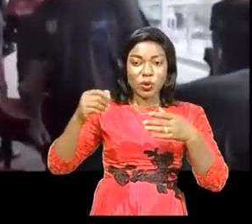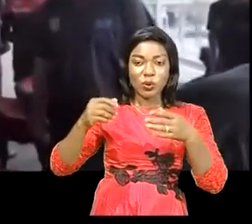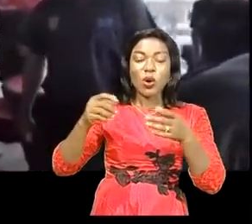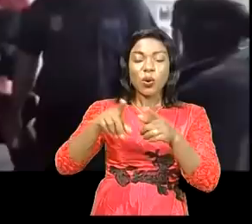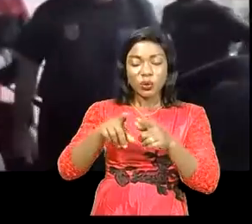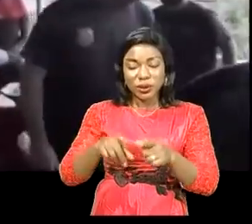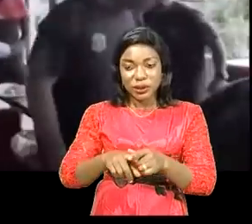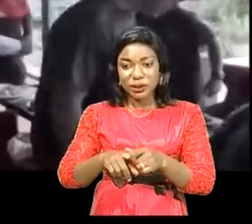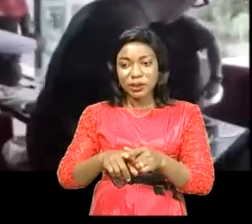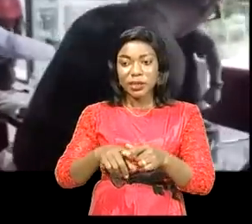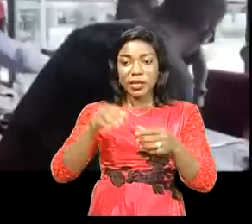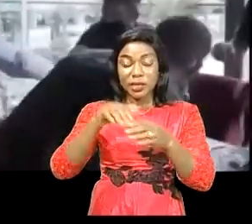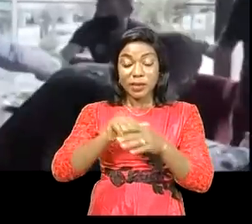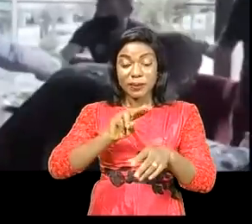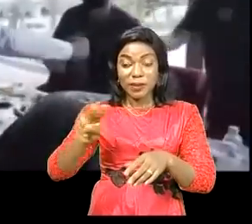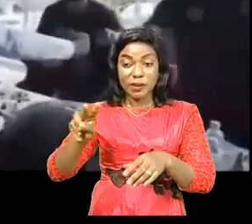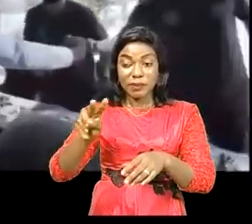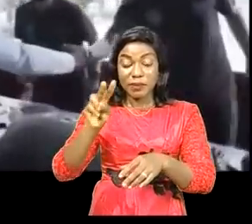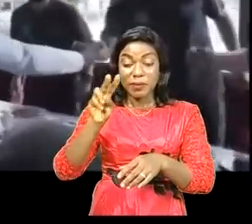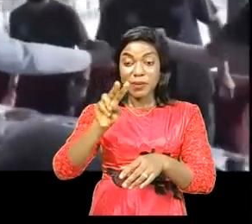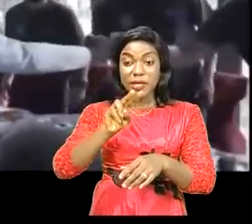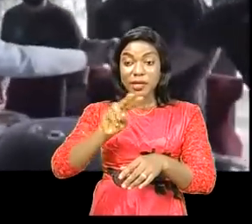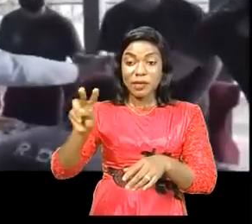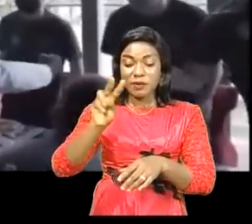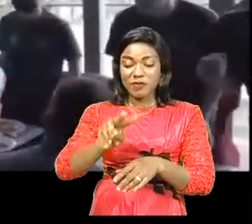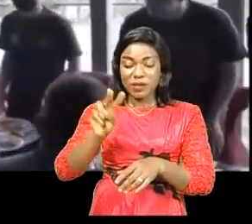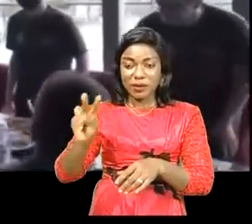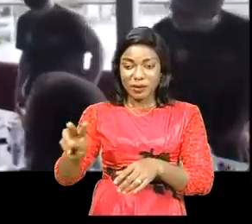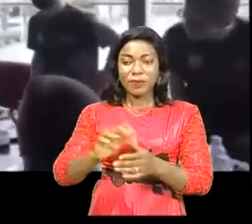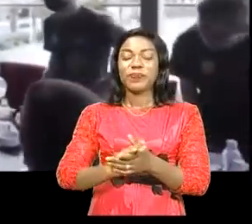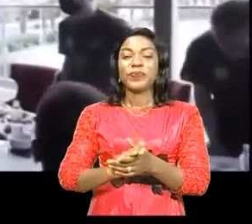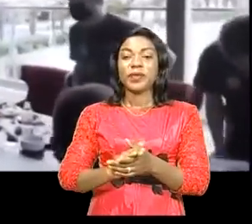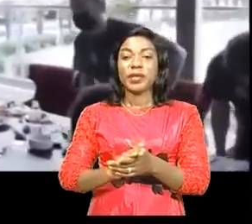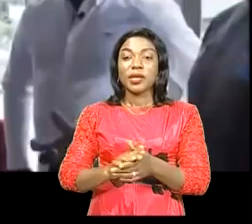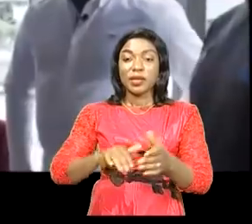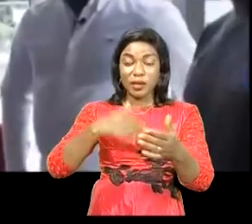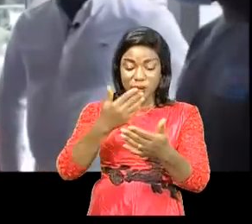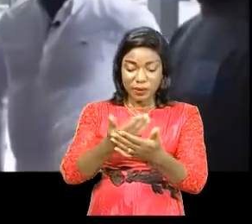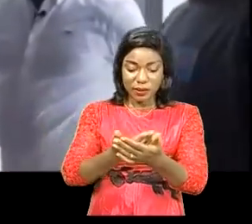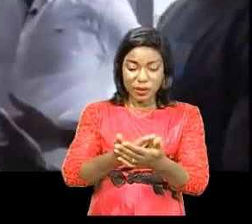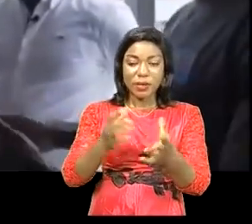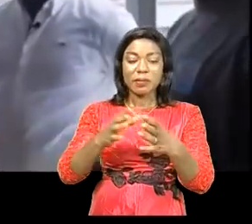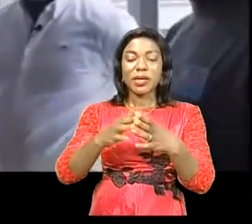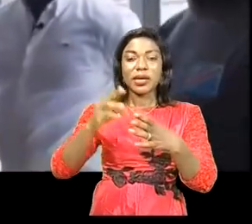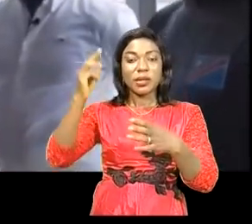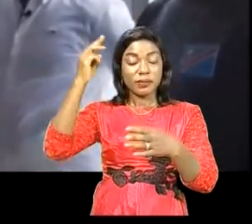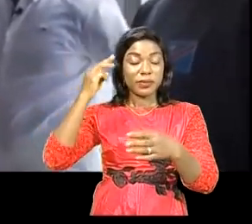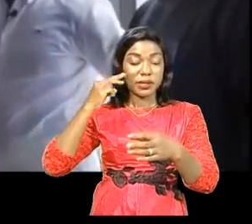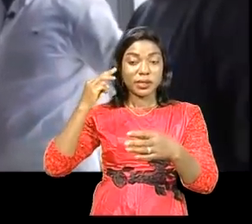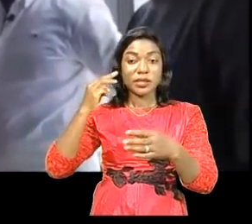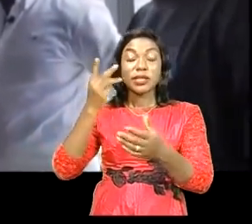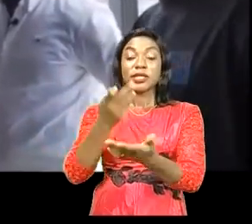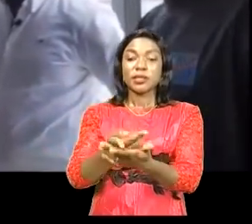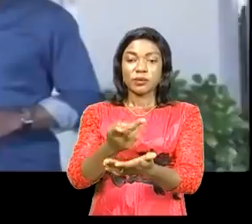Qatar 2022 fourbillissent déjà leurs armes. Régiens à Tunis, par les ministres de Sport, Serge Shembokondé,